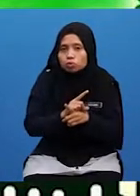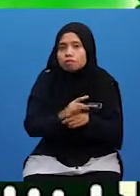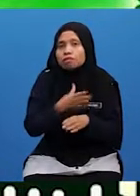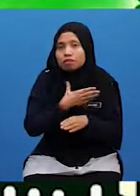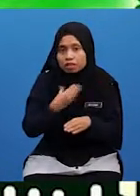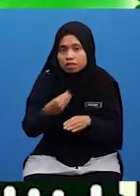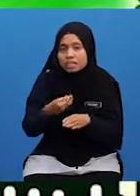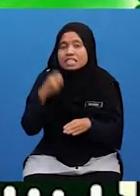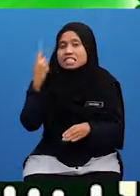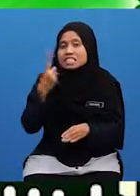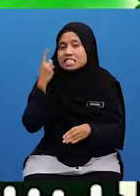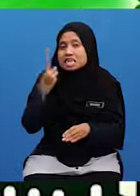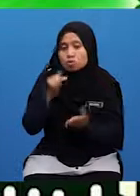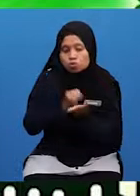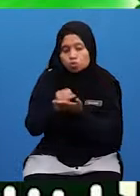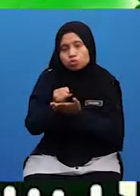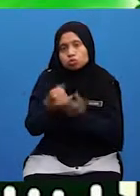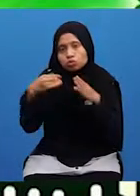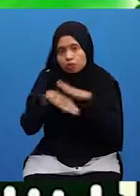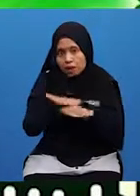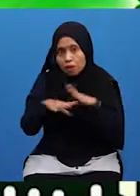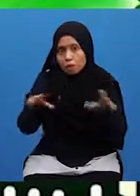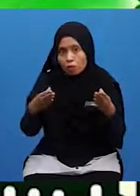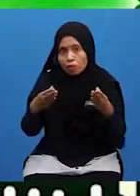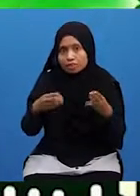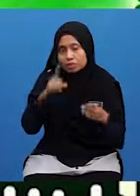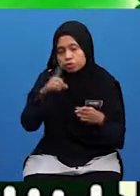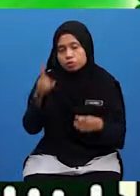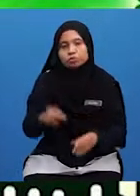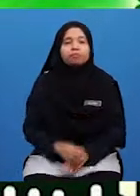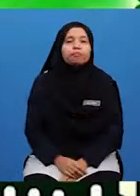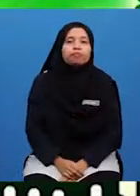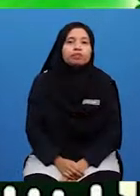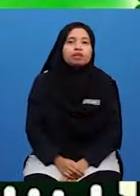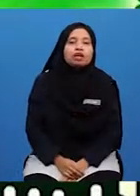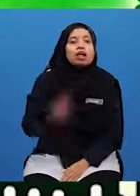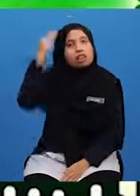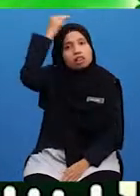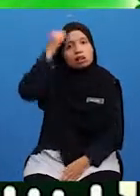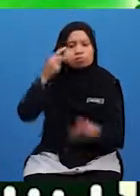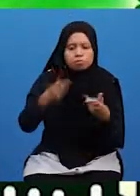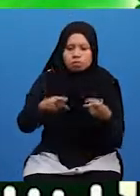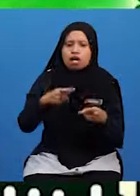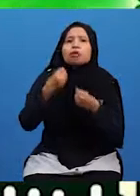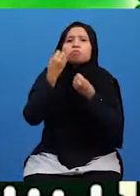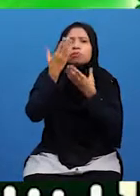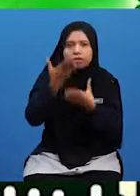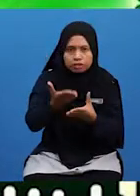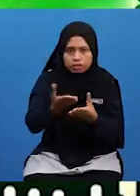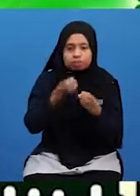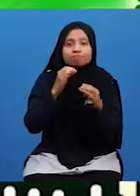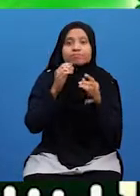Dan Sentiasa Jujur Dalam Melakukan Sesuatu Nabi Pernah Bersabda